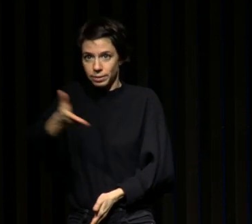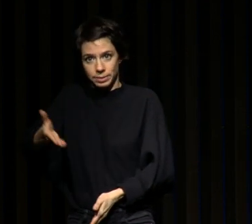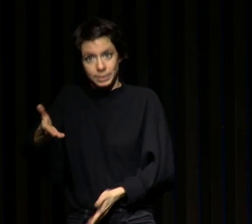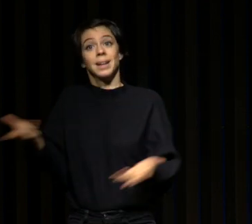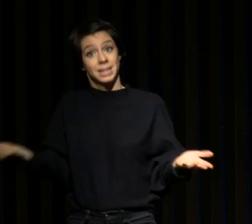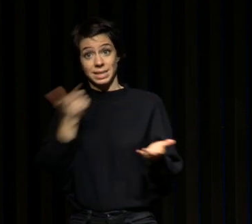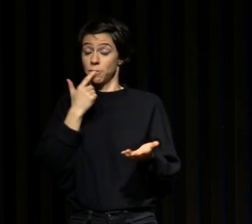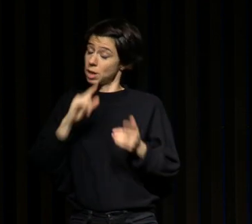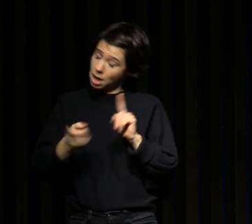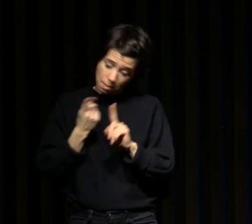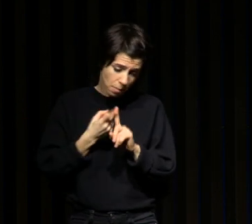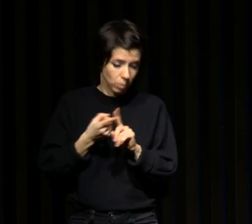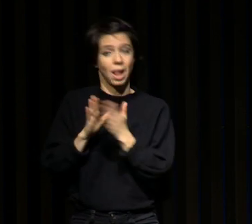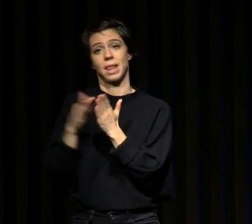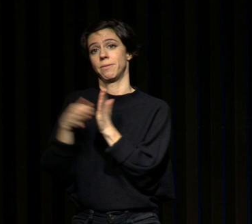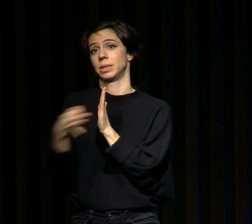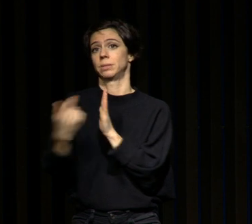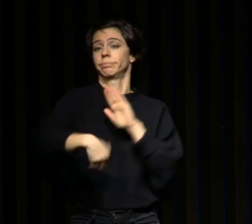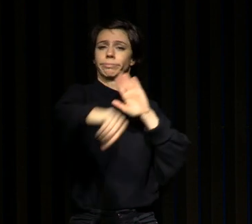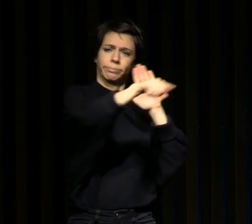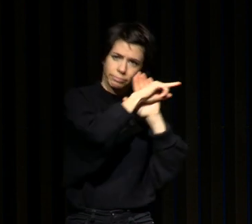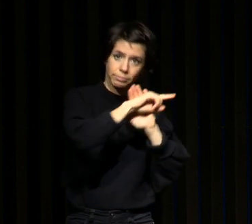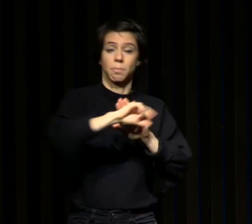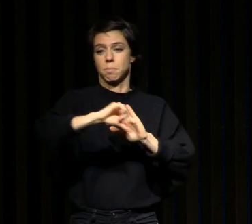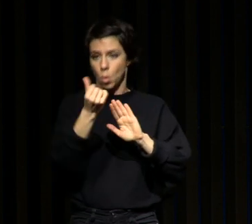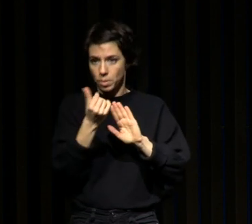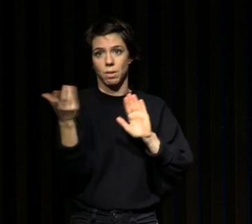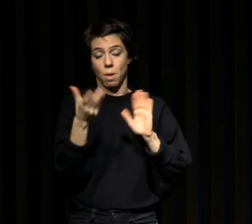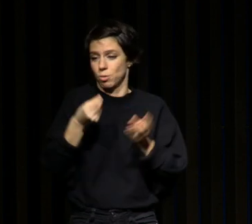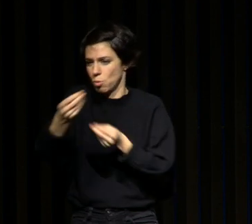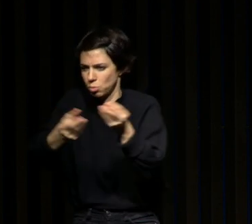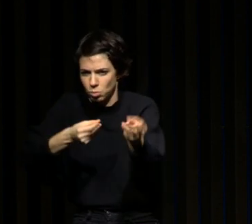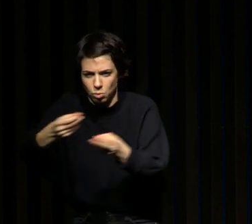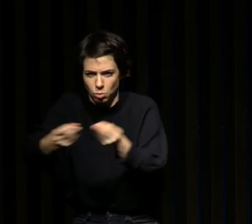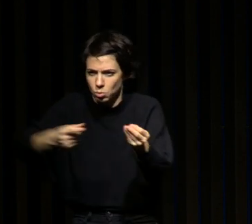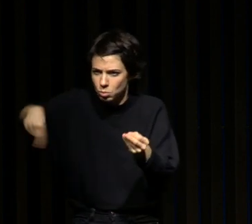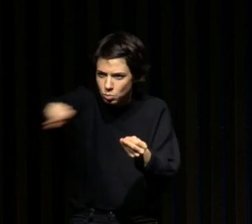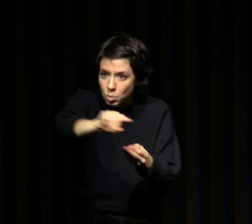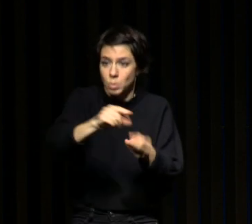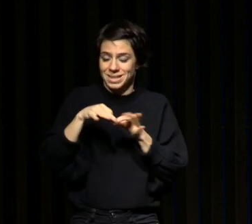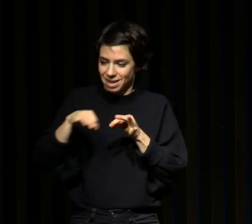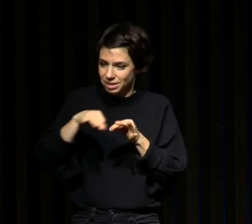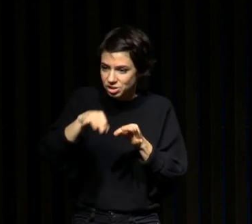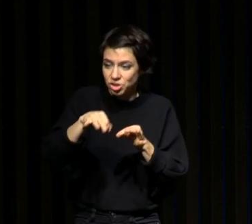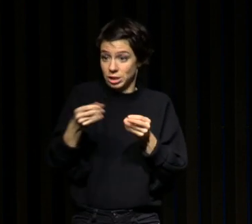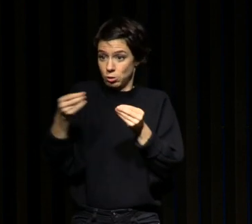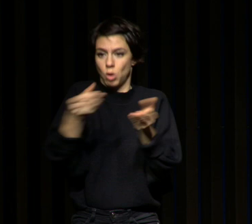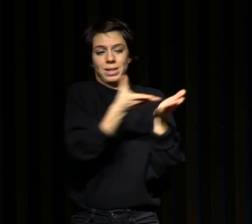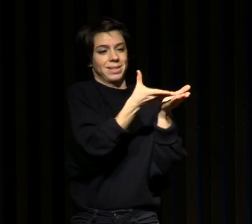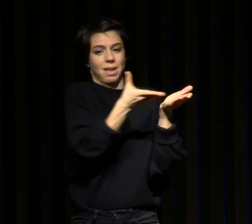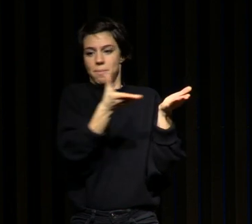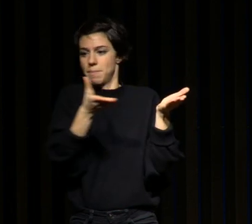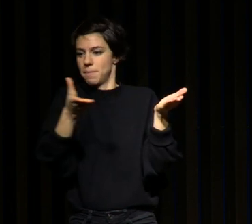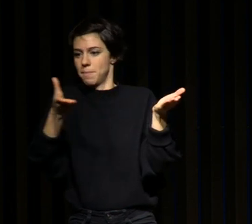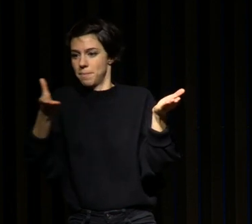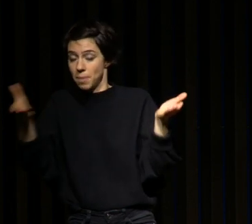c'est de donner aux gens des clés très simples pour permettre aux gens de se mettre dans un rythme plus stabilisé ce que j'appelle l'encre